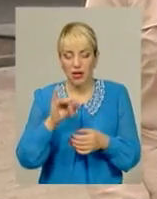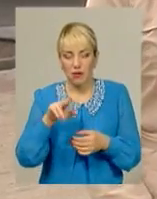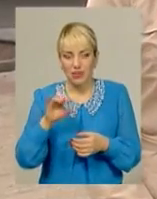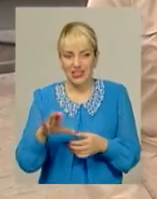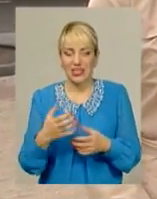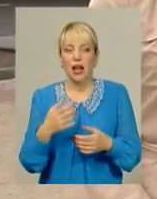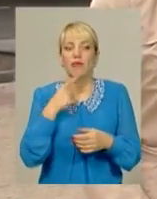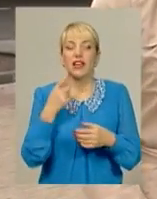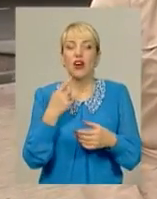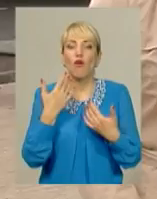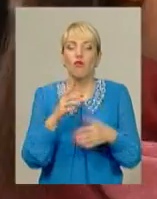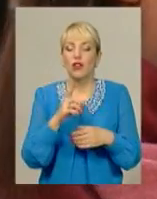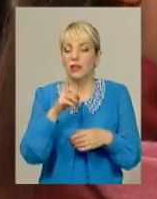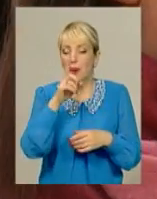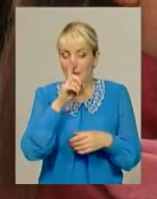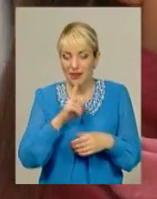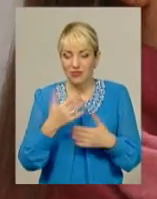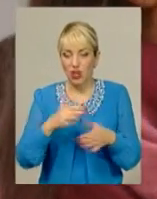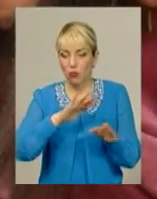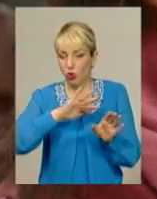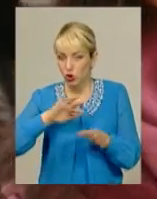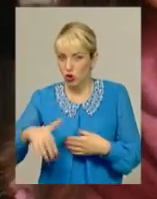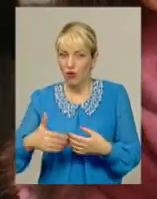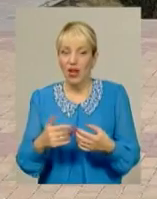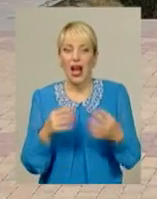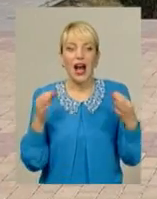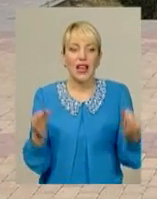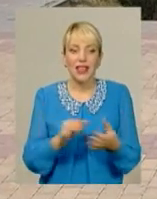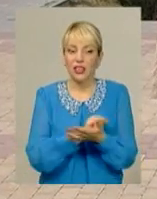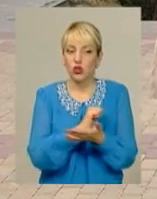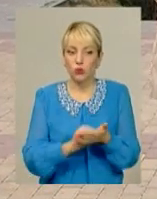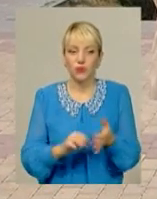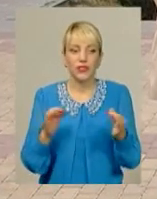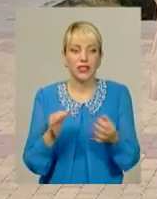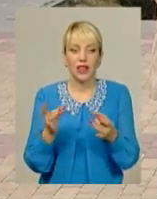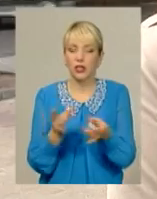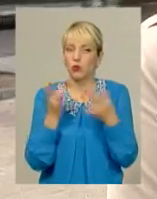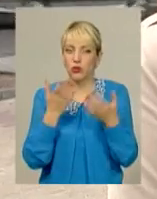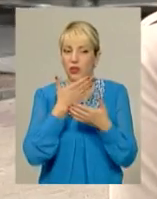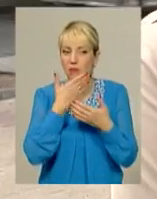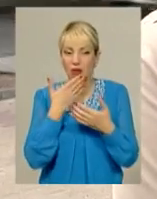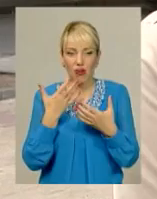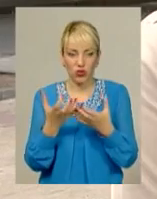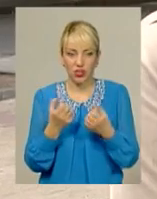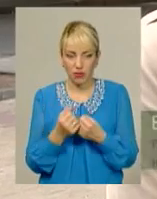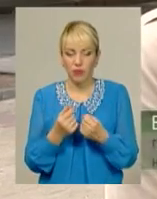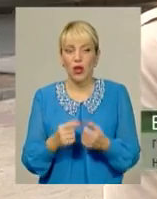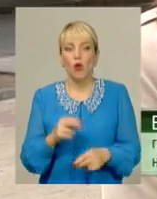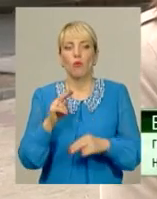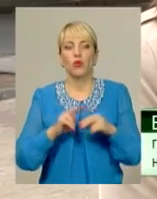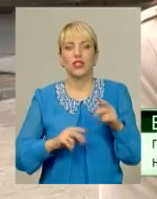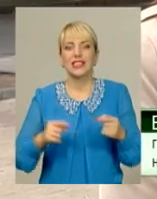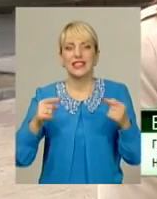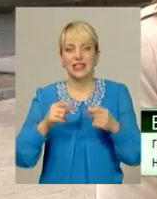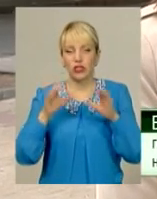посадовці кажуть, віз й досі там, бо ані документів, ані жодних пояснень так і не отримали. Будівництво, згідно закону про